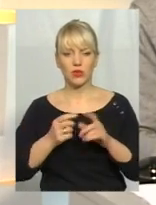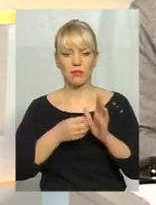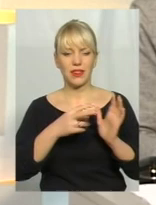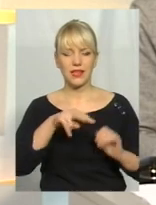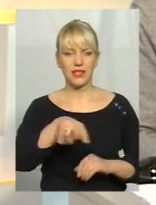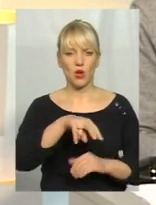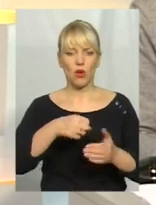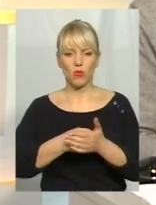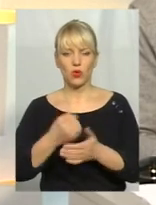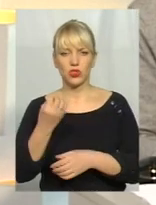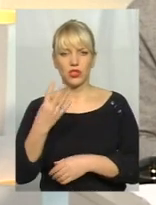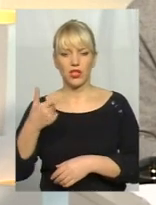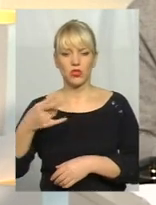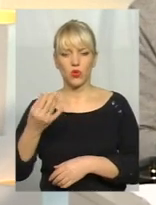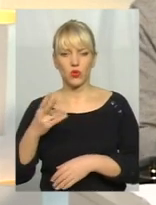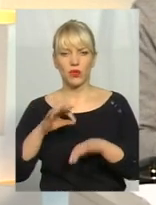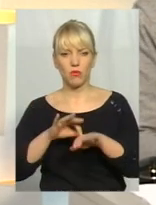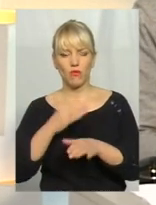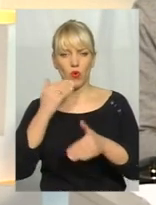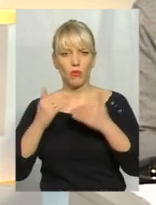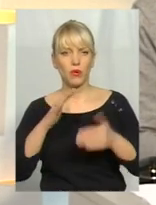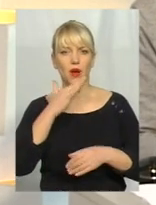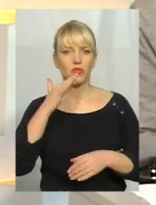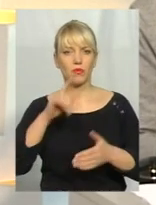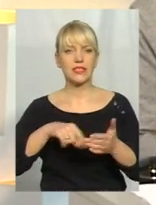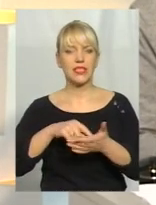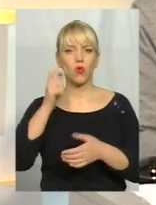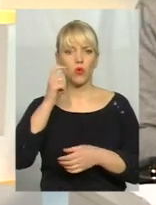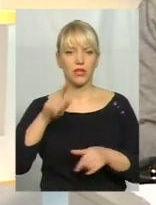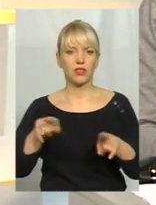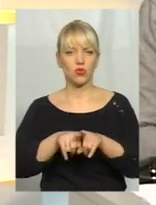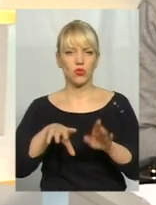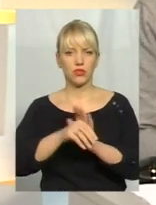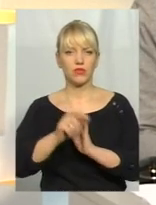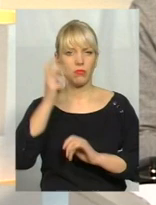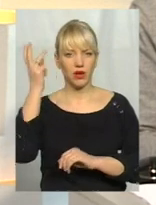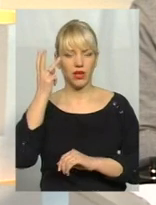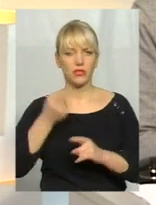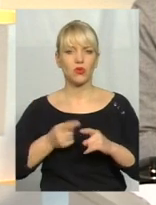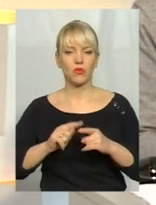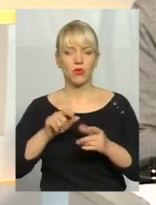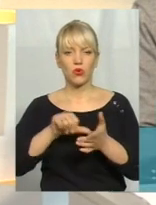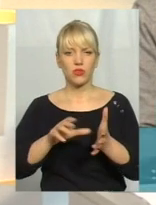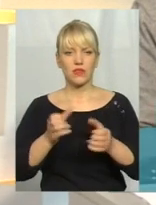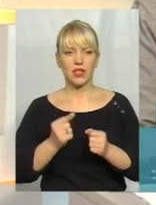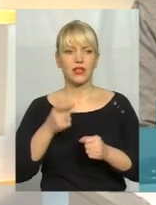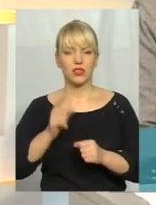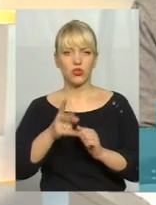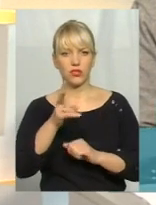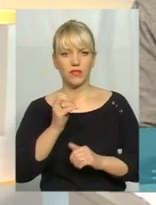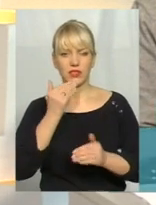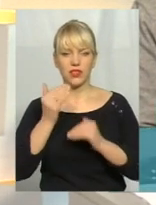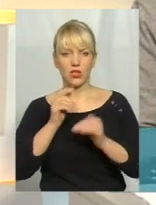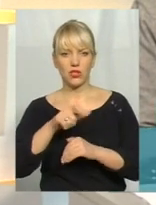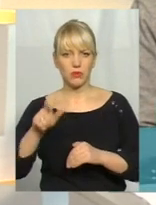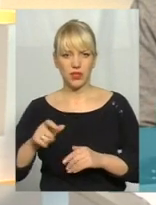14 грудня проводила опитування в багатьох містах України, зокрема у Хмельницькому, участь у ньому взяли 1200 респондентів. Так ось,